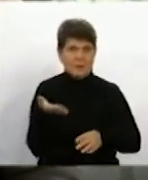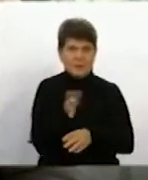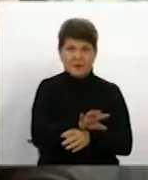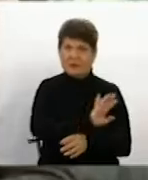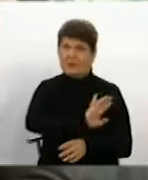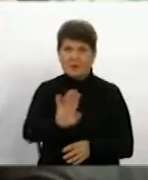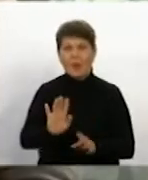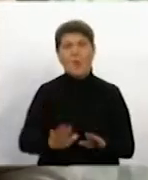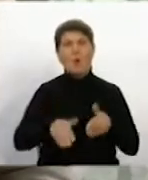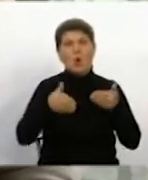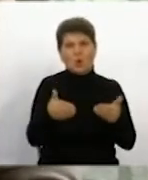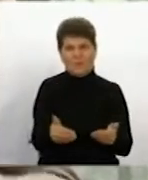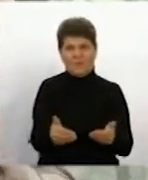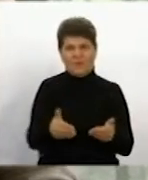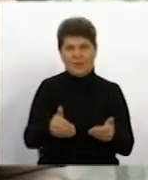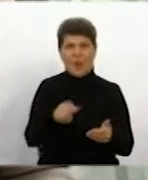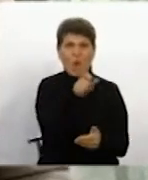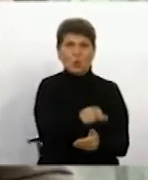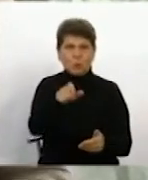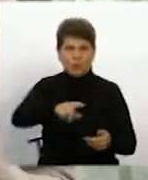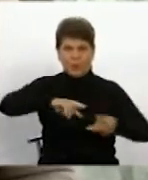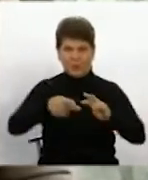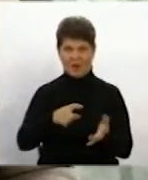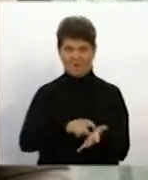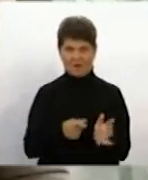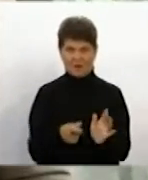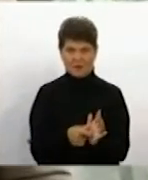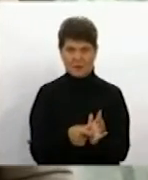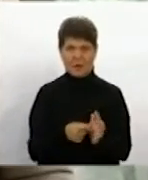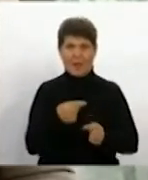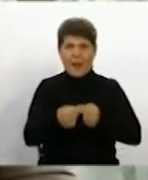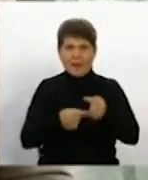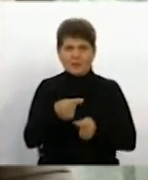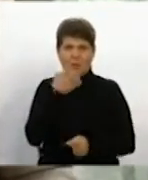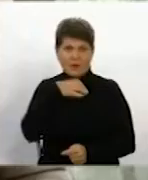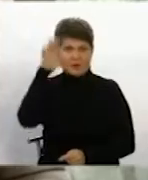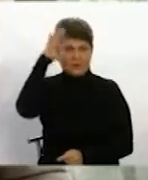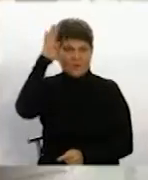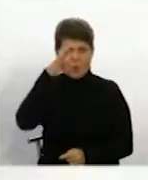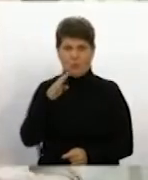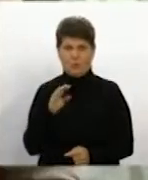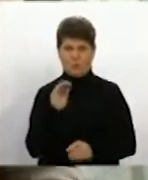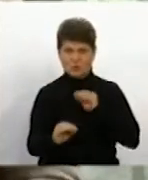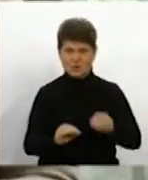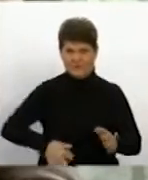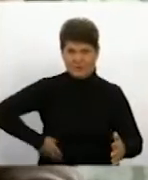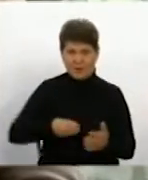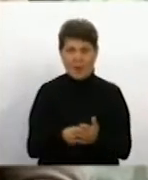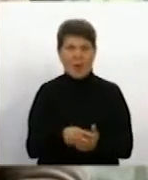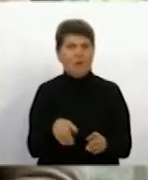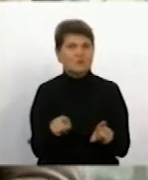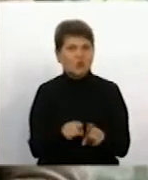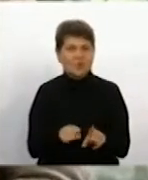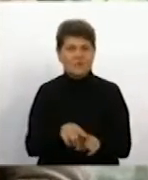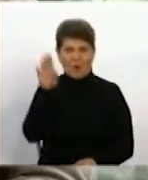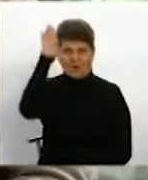труби в моїй квартирі. Ми замінили труби в квартирі, поставили лічильники на гарячу воду, нічого абсолютно не змінили. Вода 3641